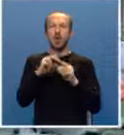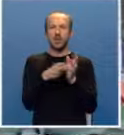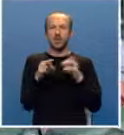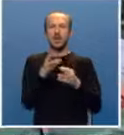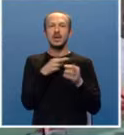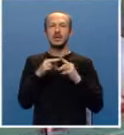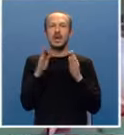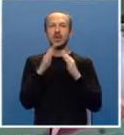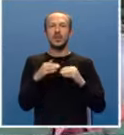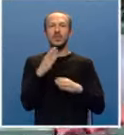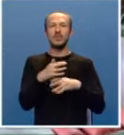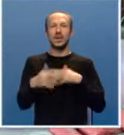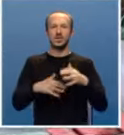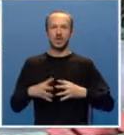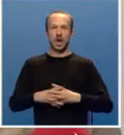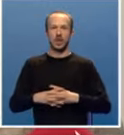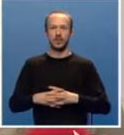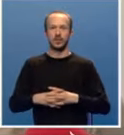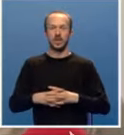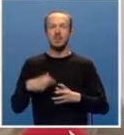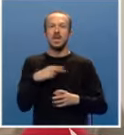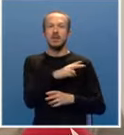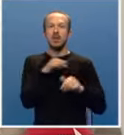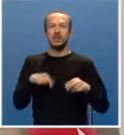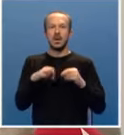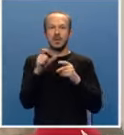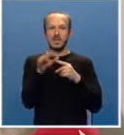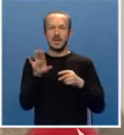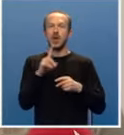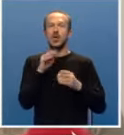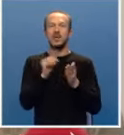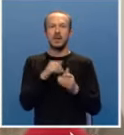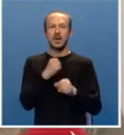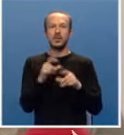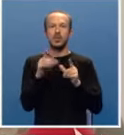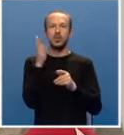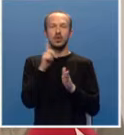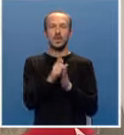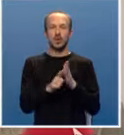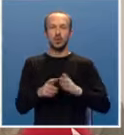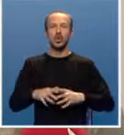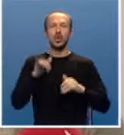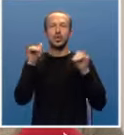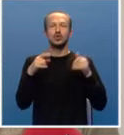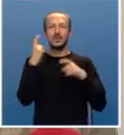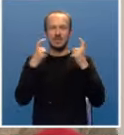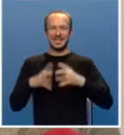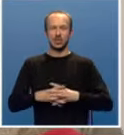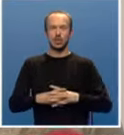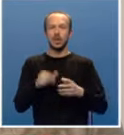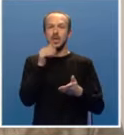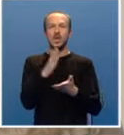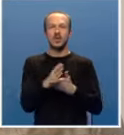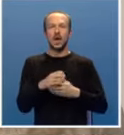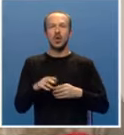za domaće drvopreradjivače. Mi imamo ovde bisere na kojima treba raditi u budućem periodu u turističkom smislu i